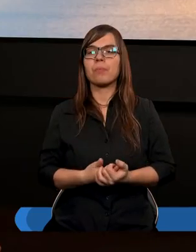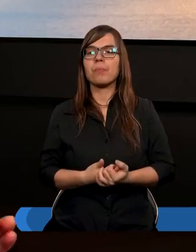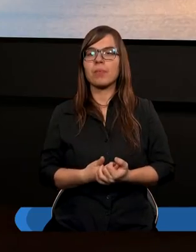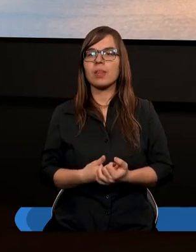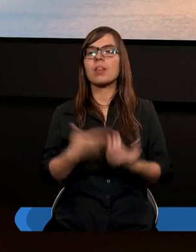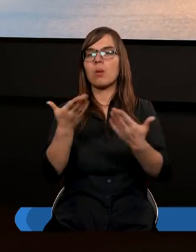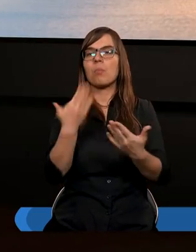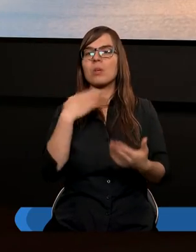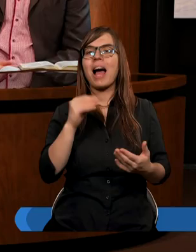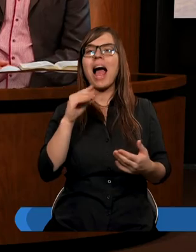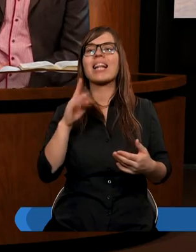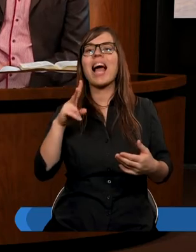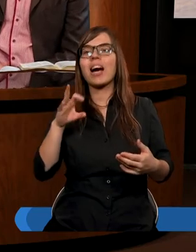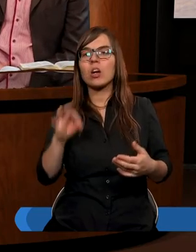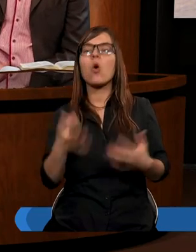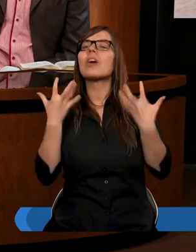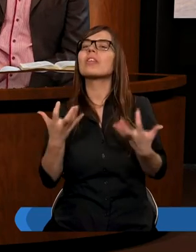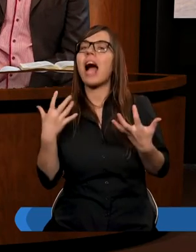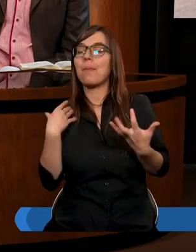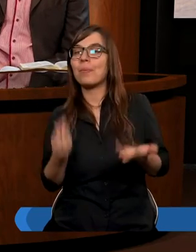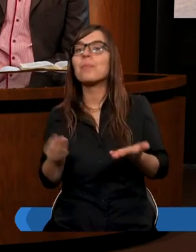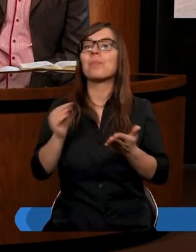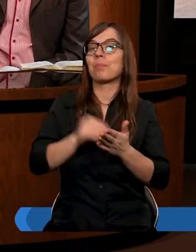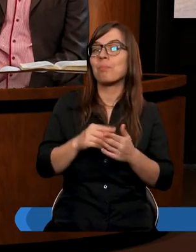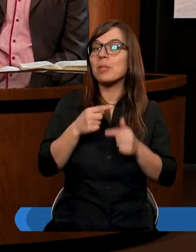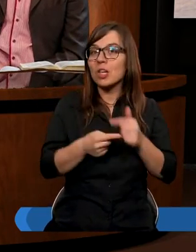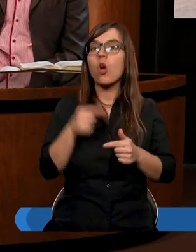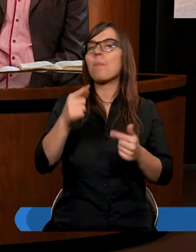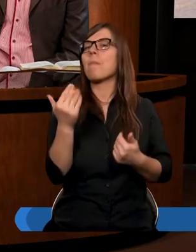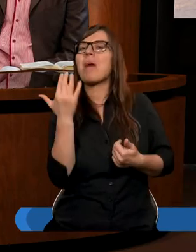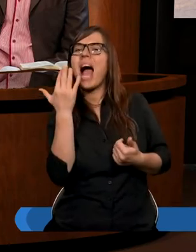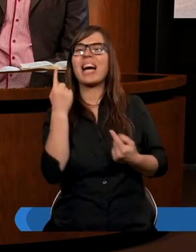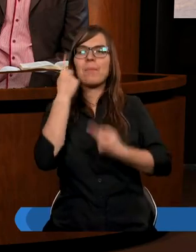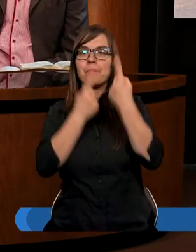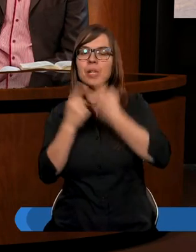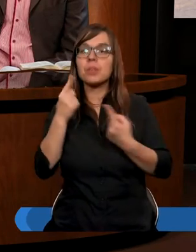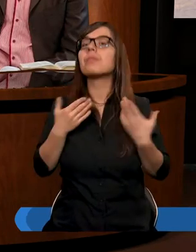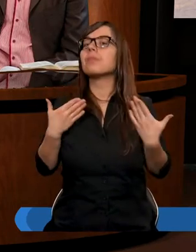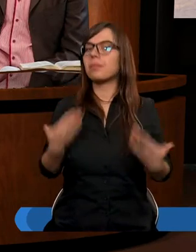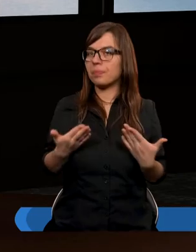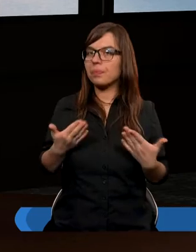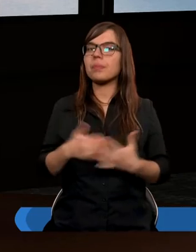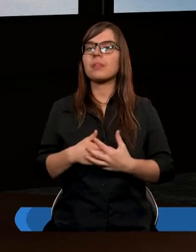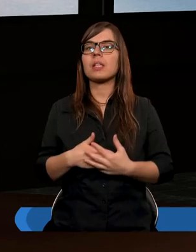tak proszę bardzo Esterko chciałabym tutaj przytoczyć parę myśli że